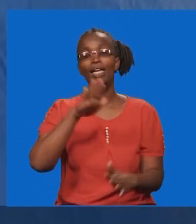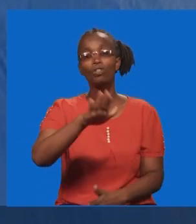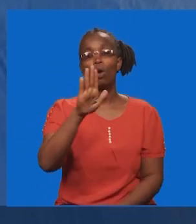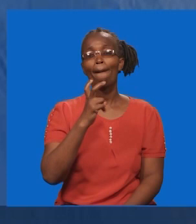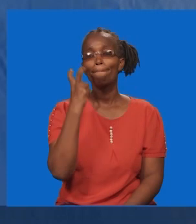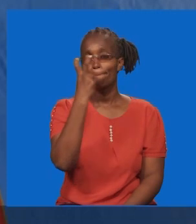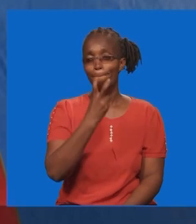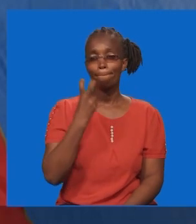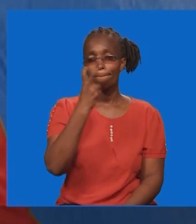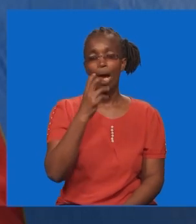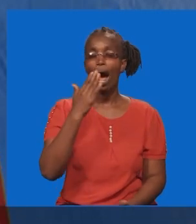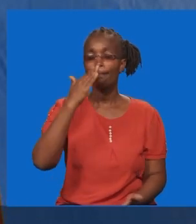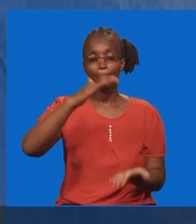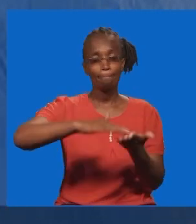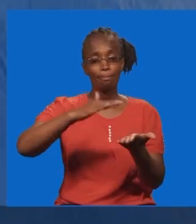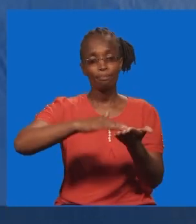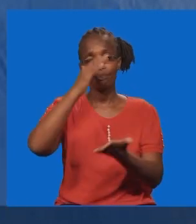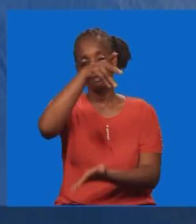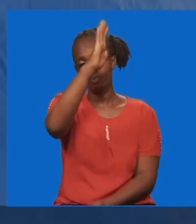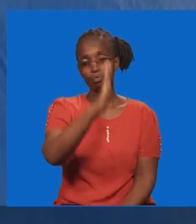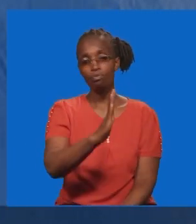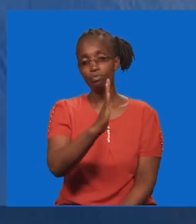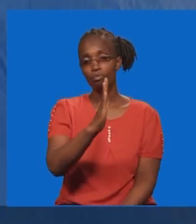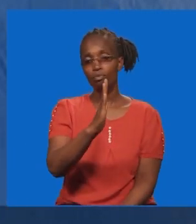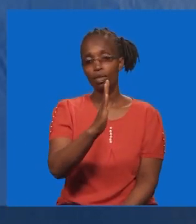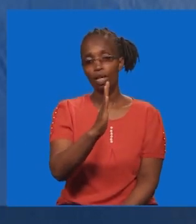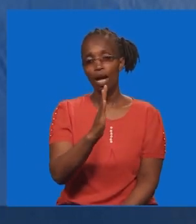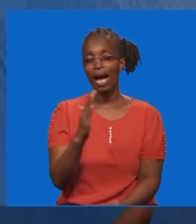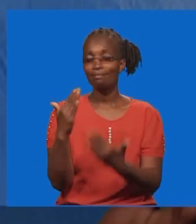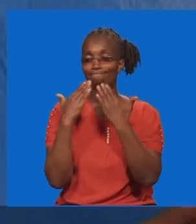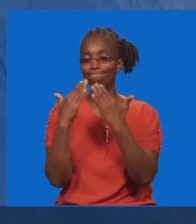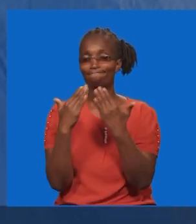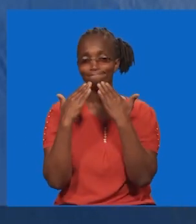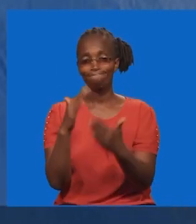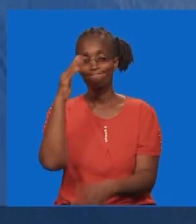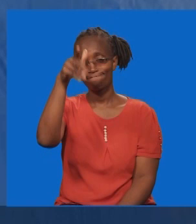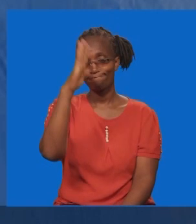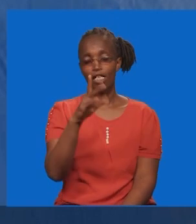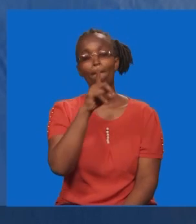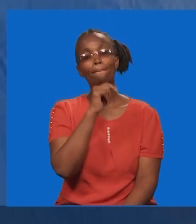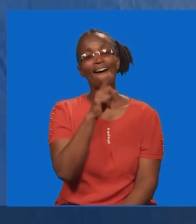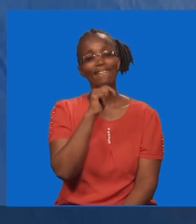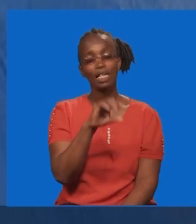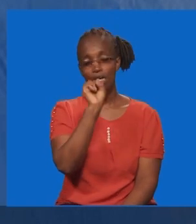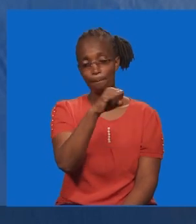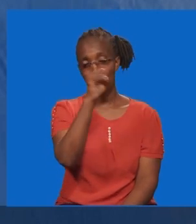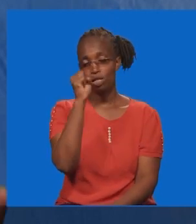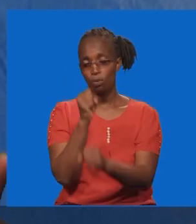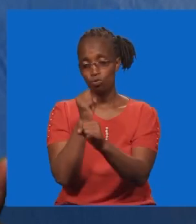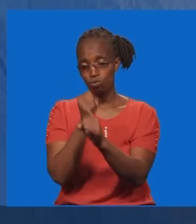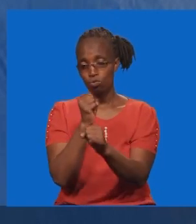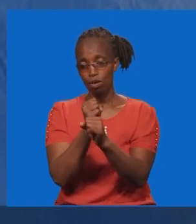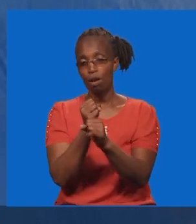kinwa chako na mwambia buwana pokea sifa. Kwa maana nyote ambu uli ntendea. Ninasema ya kwamba ni miujiza. Mwanandamu ange weza kunitendea.